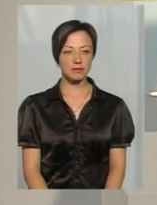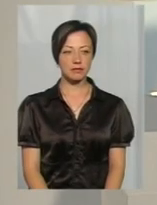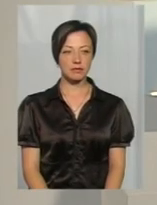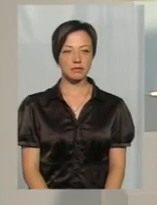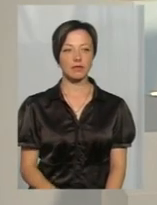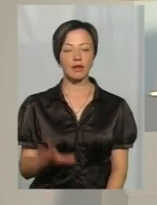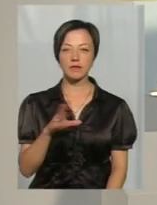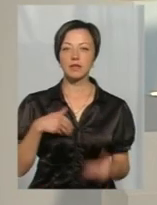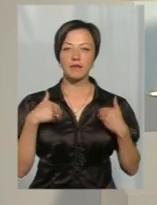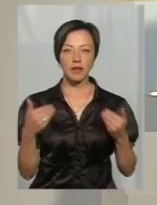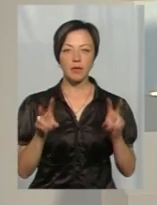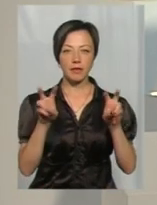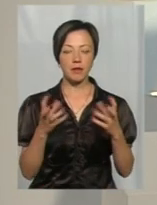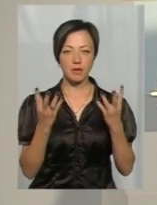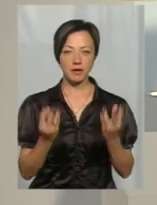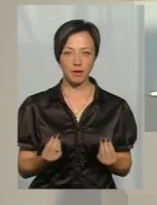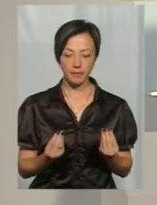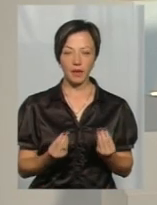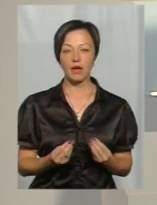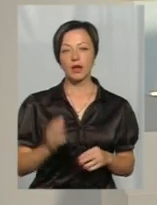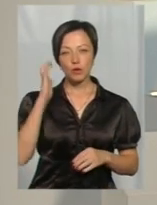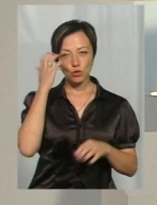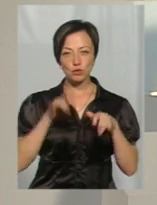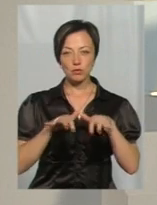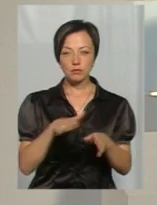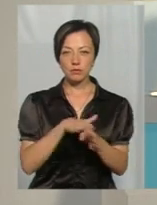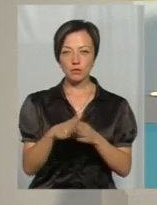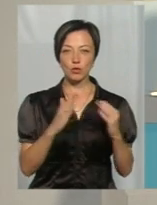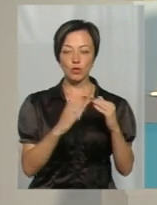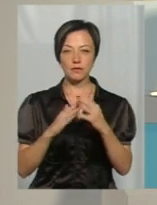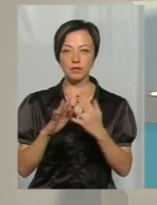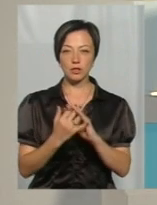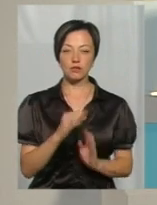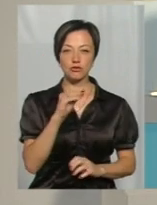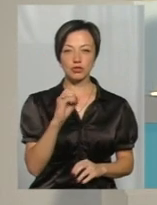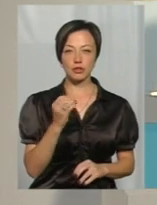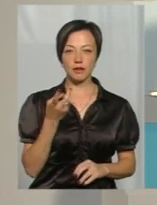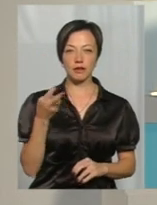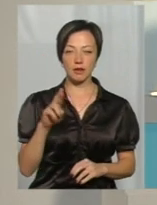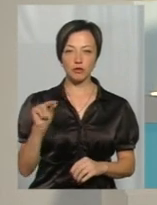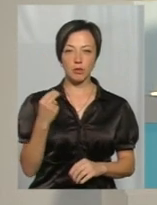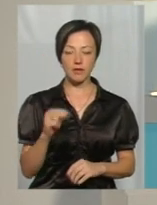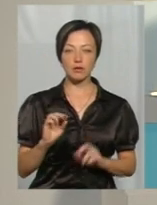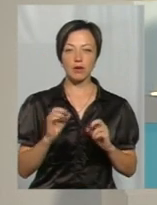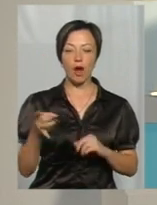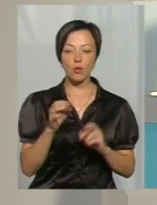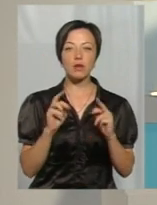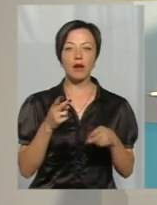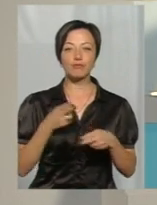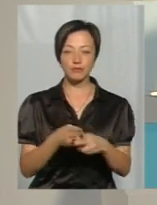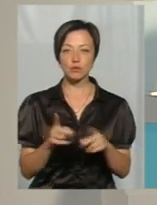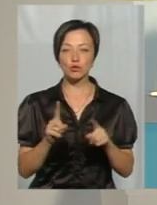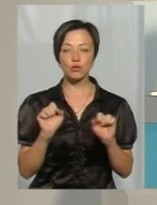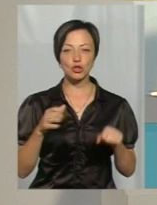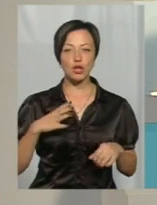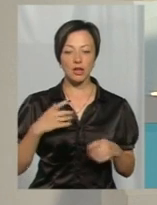Усіх вітаємо в темі дня. Чорні жуки заполонили будинки у селі Жерді Чемеровецького району. Як цьому зарадити і чого